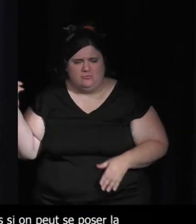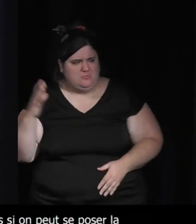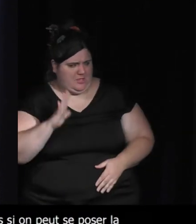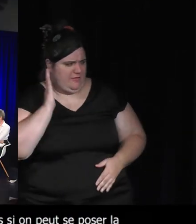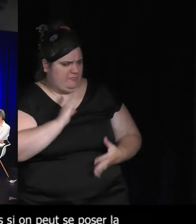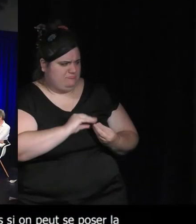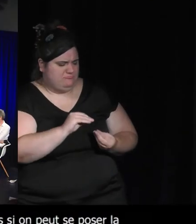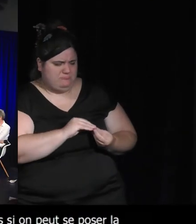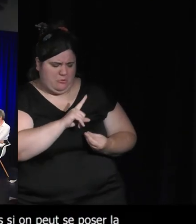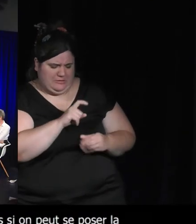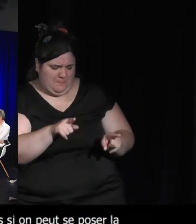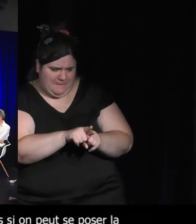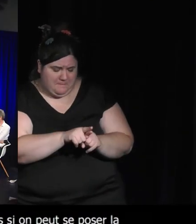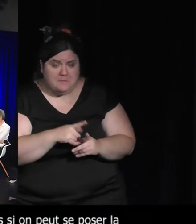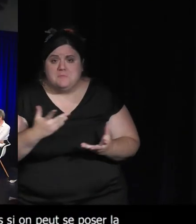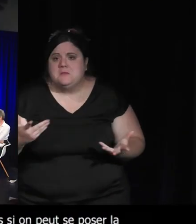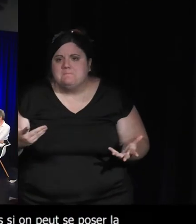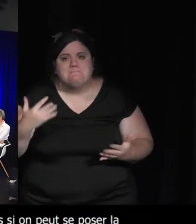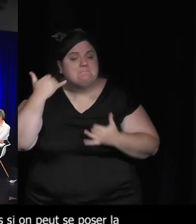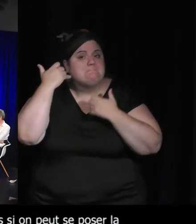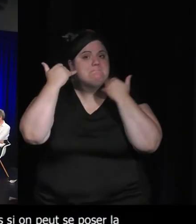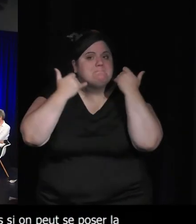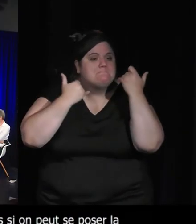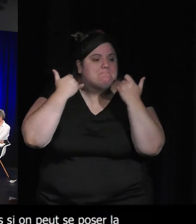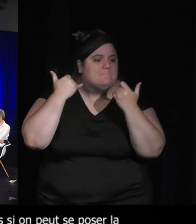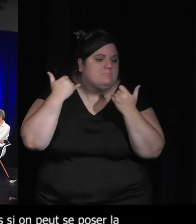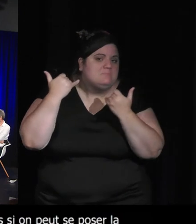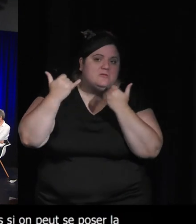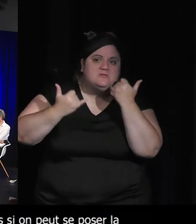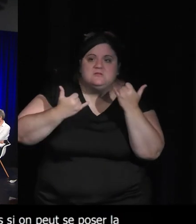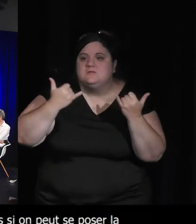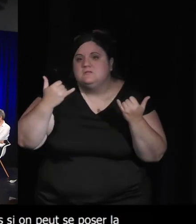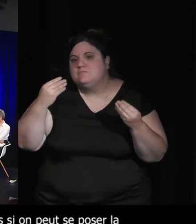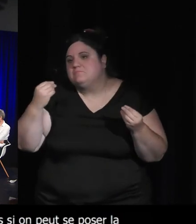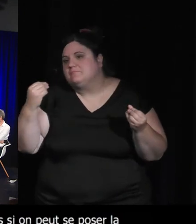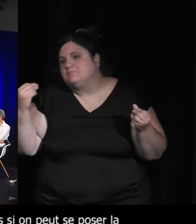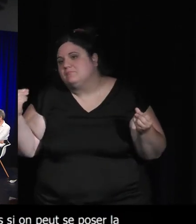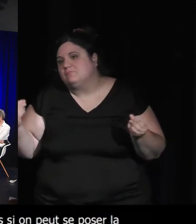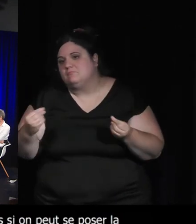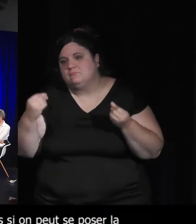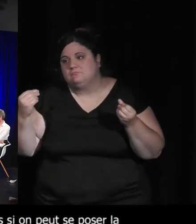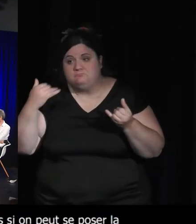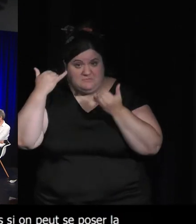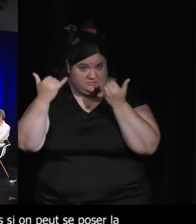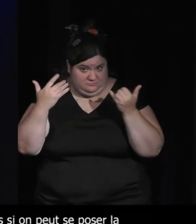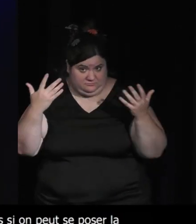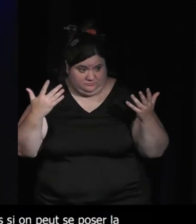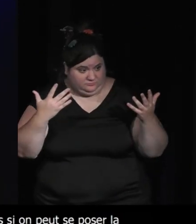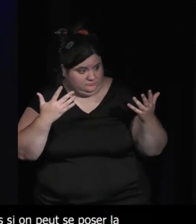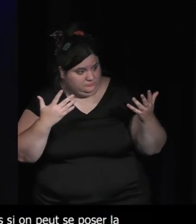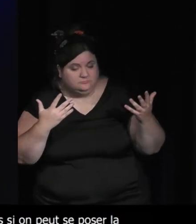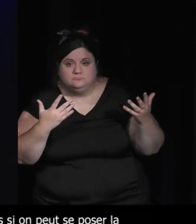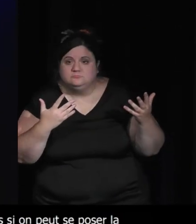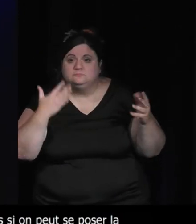que vous et en fait j'ai même imaginé qu'un peu une vision de l'esprit qu'à mesure qu'on détruisait des espèces elles